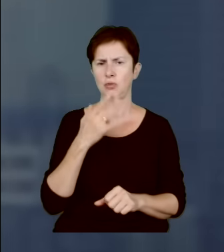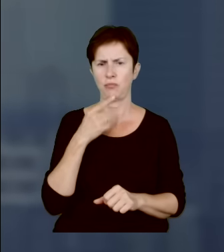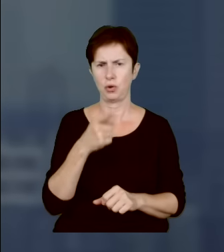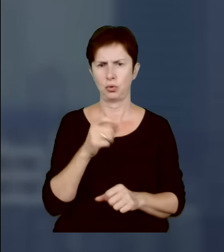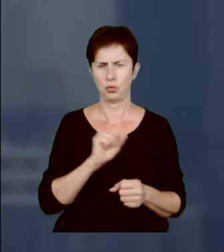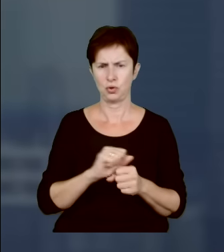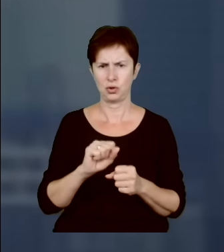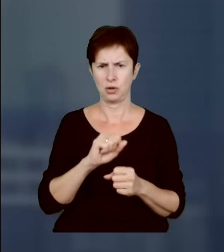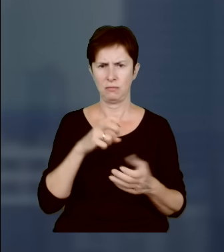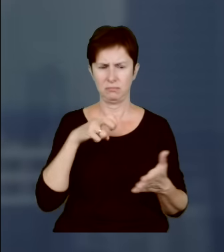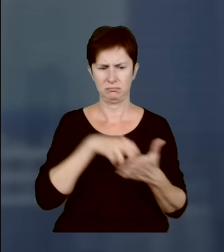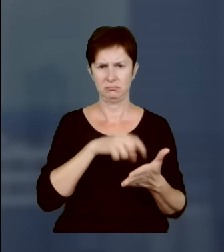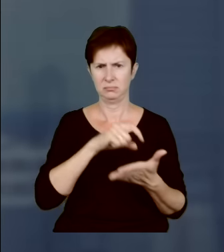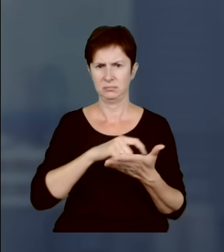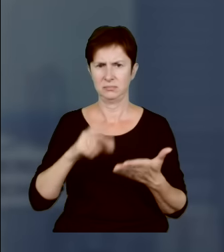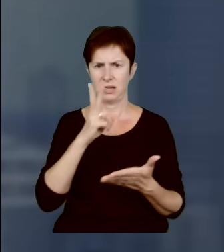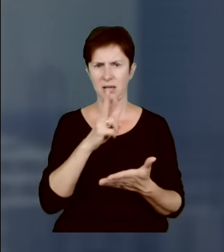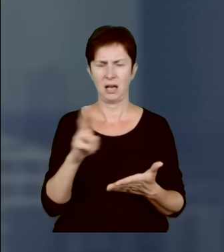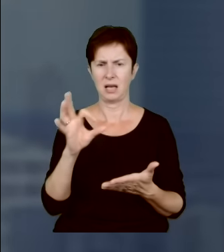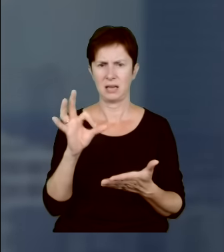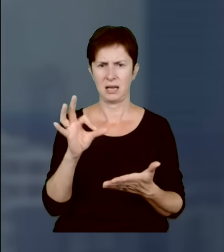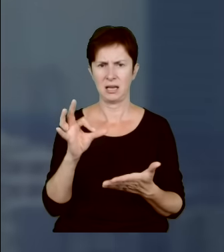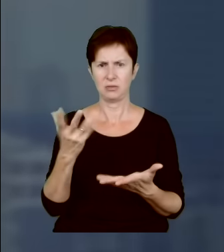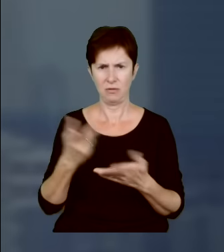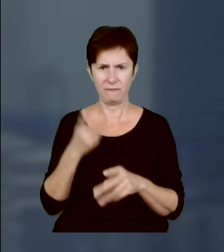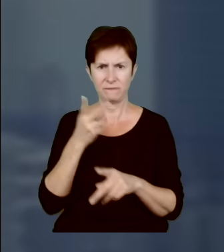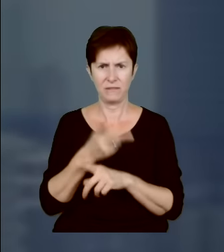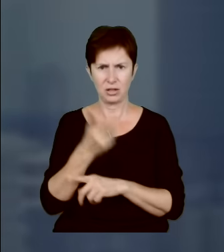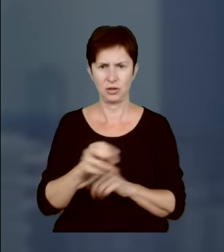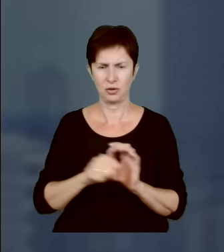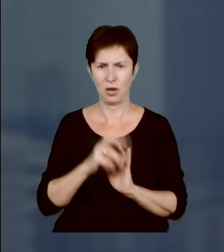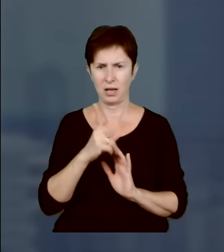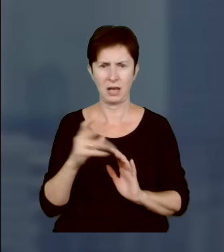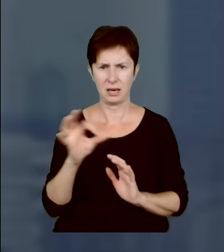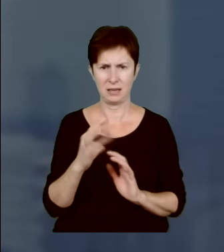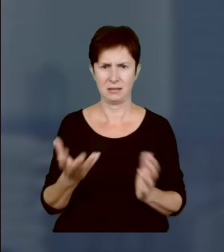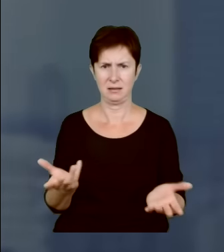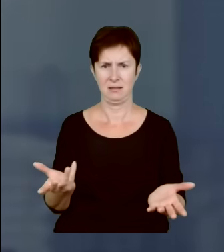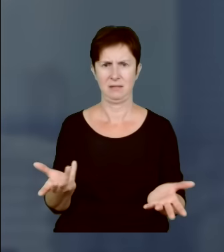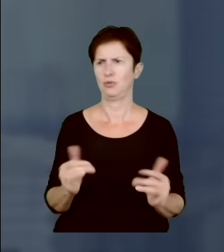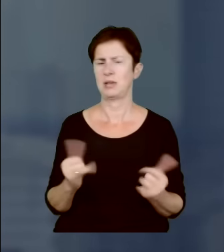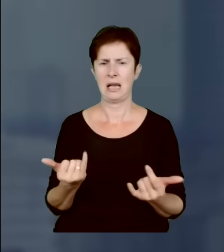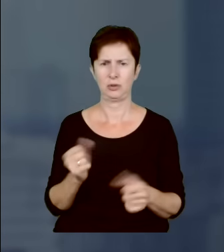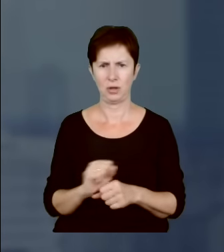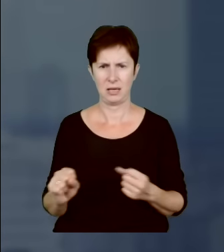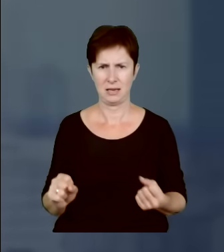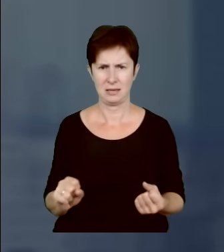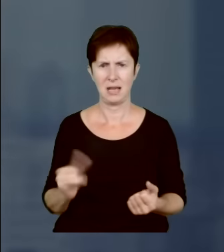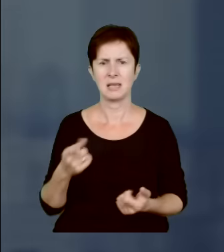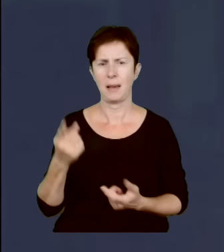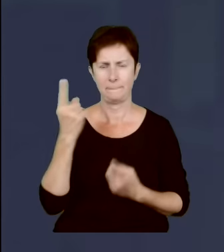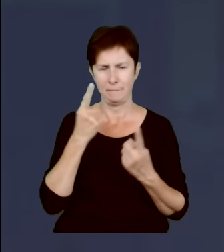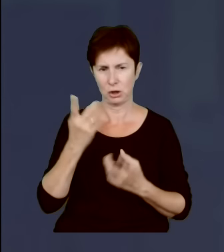sygnatury KRS, no to weszli do KRS-u, no nie twórzmy nowego bytu. No to jak to w końcu było, jak pan to widzi?